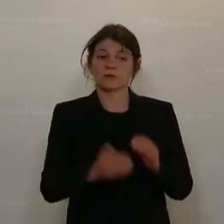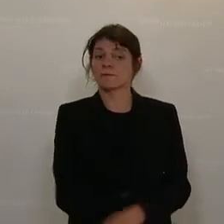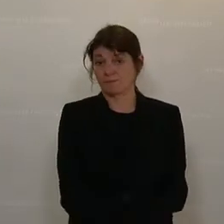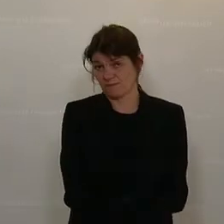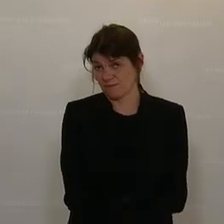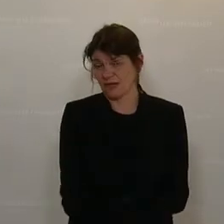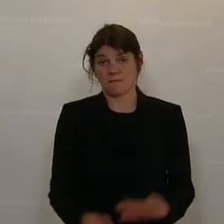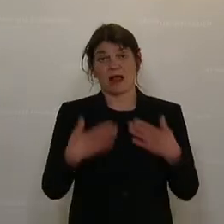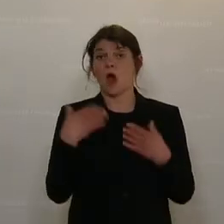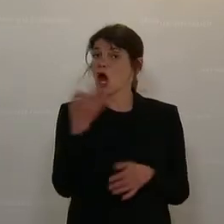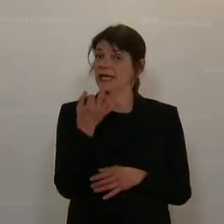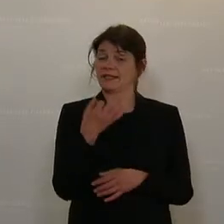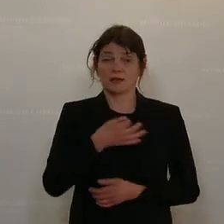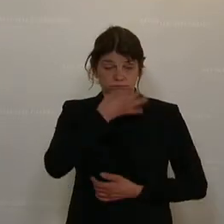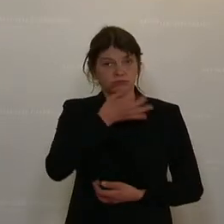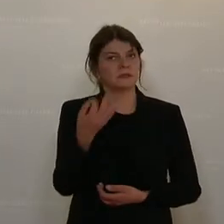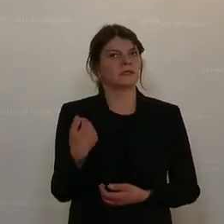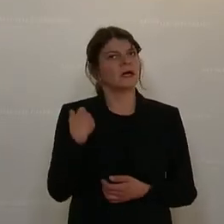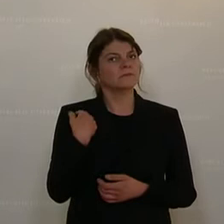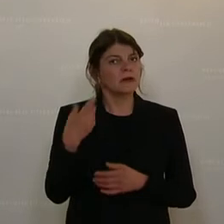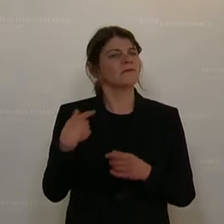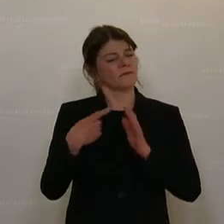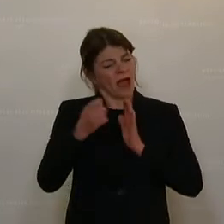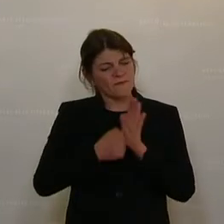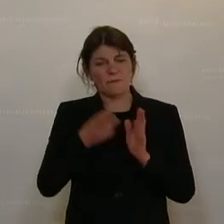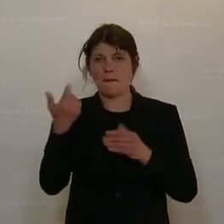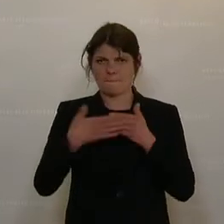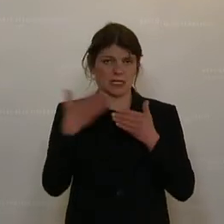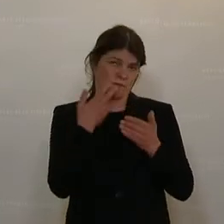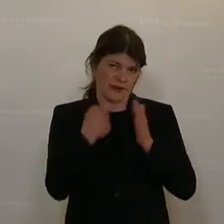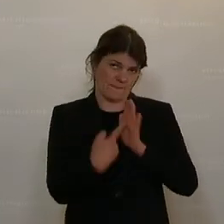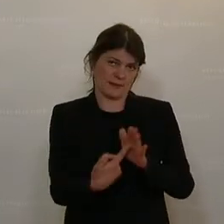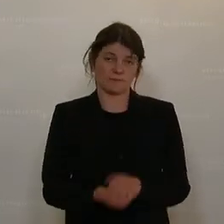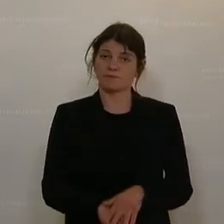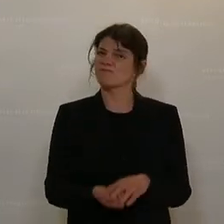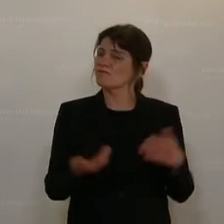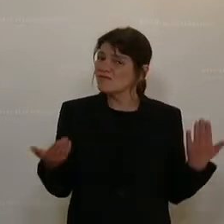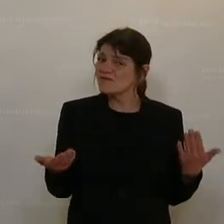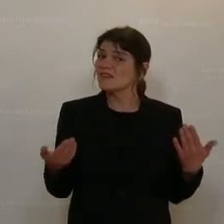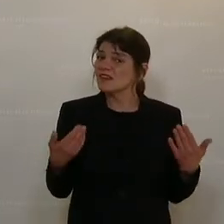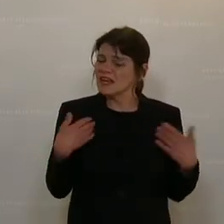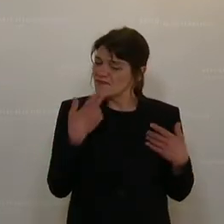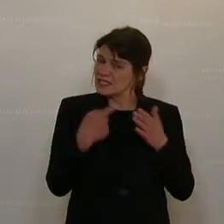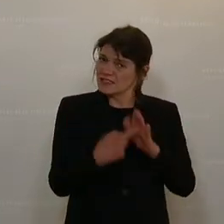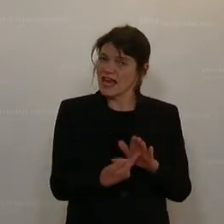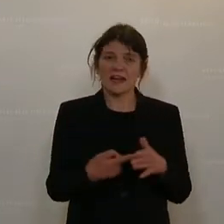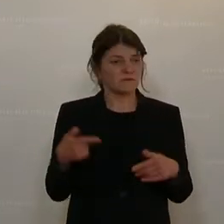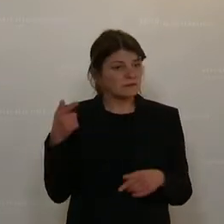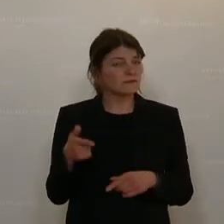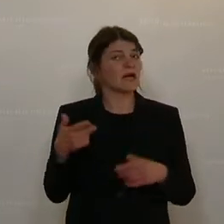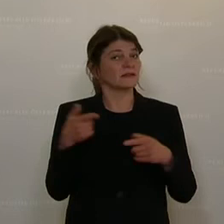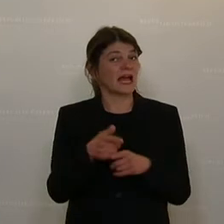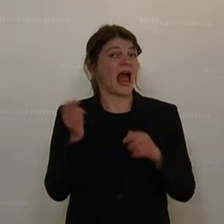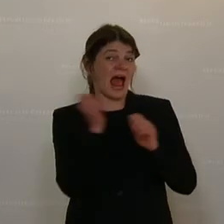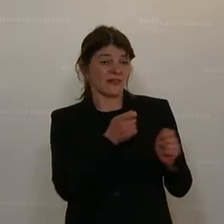Meine heutige Rede beginne ich mit einem Beispiel. Ich möchte Ihnen damit aufzeigen, was unser Antrag, der allparteilich im